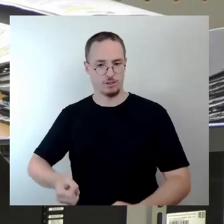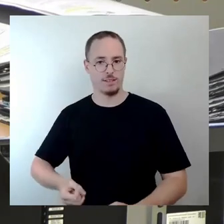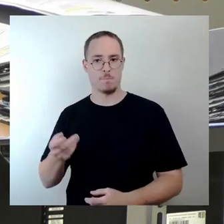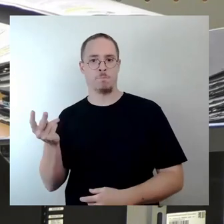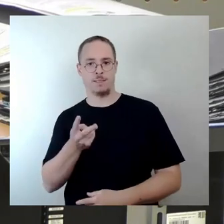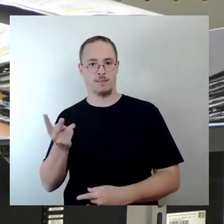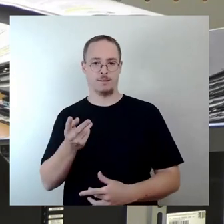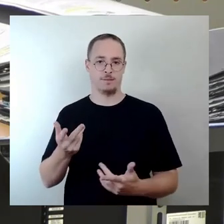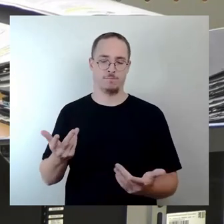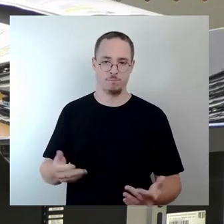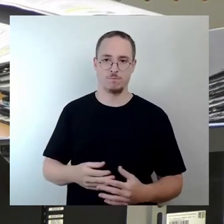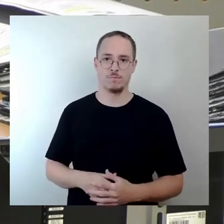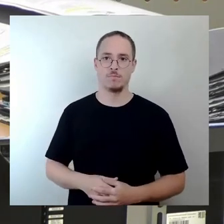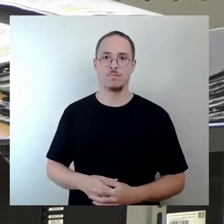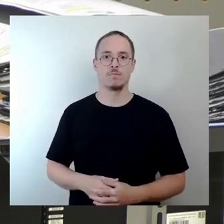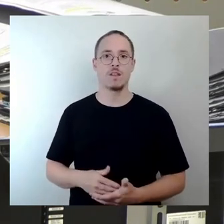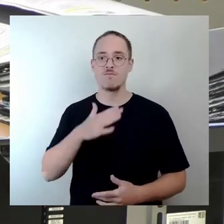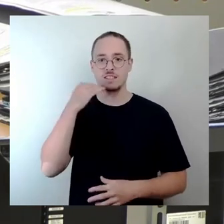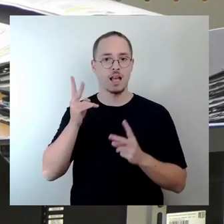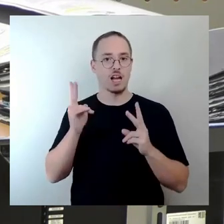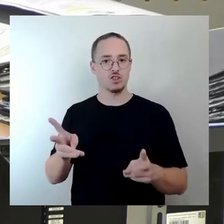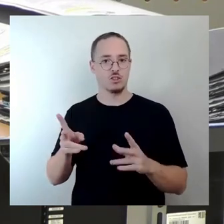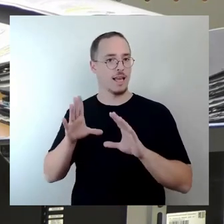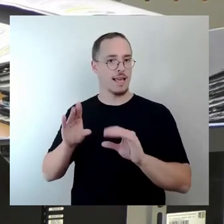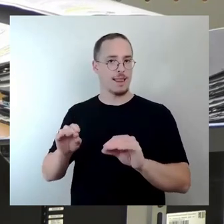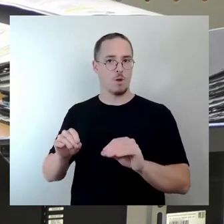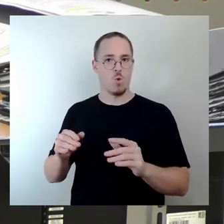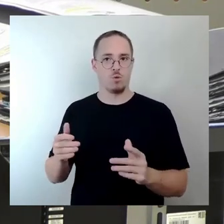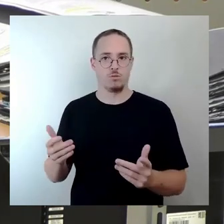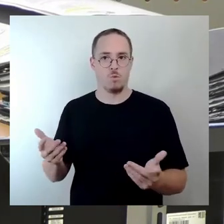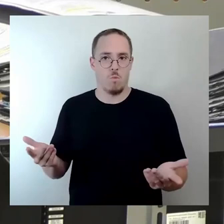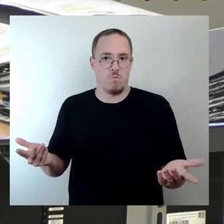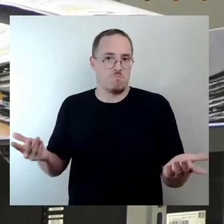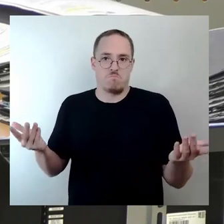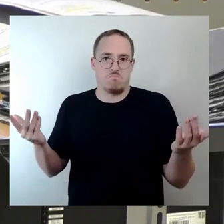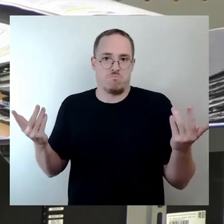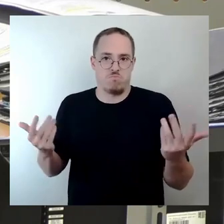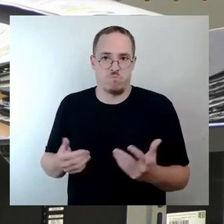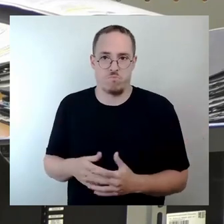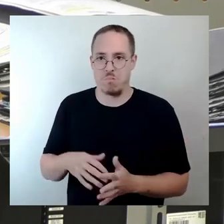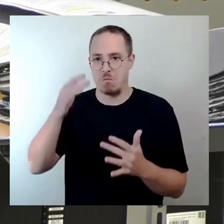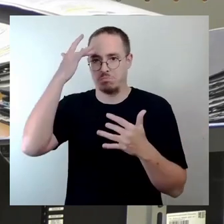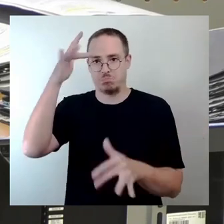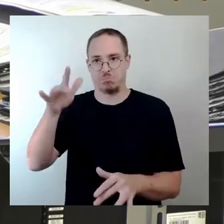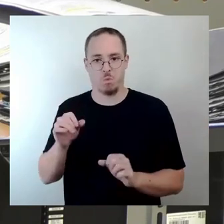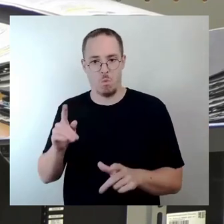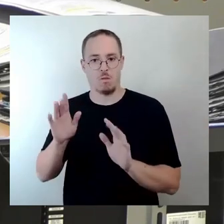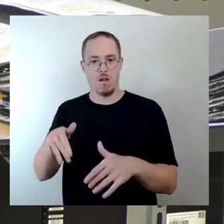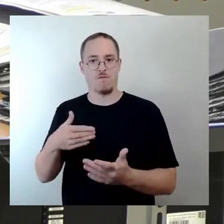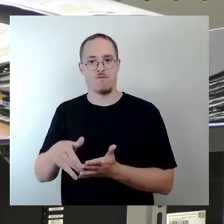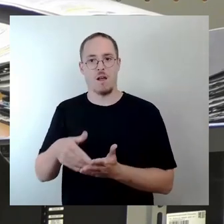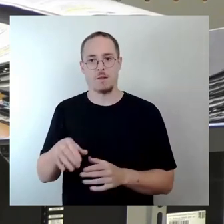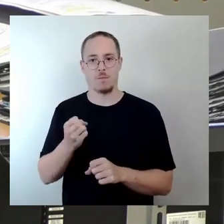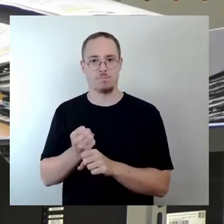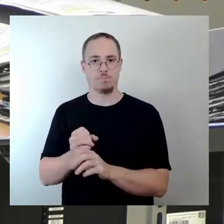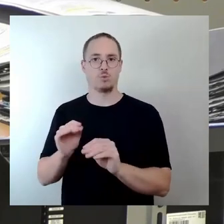ja überhaupt nie angegriffen. Alles, was im Wasser steht, das Umlaufseil und die Masten, die können ja weiter betrieben werden. Aber es braucht auch an Land eine